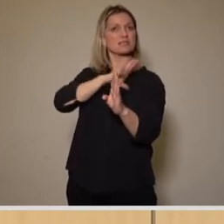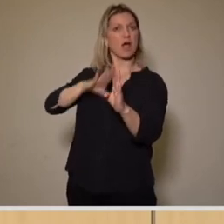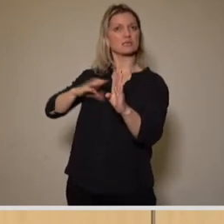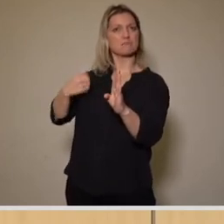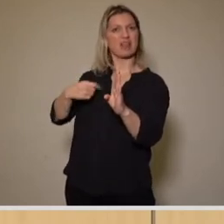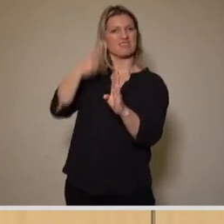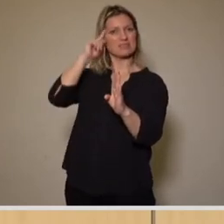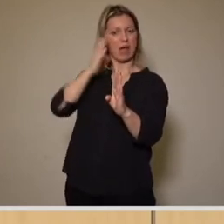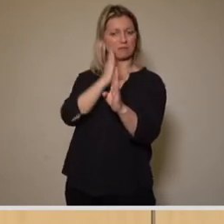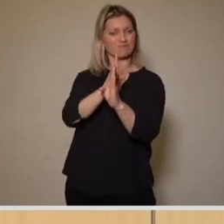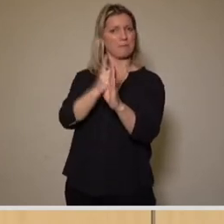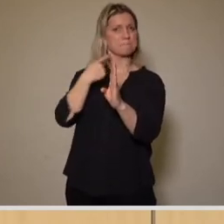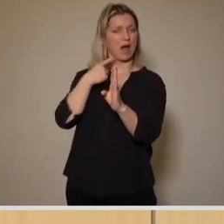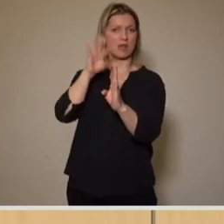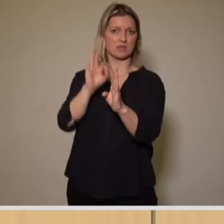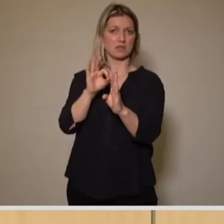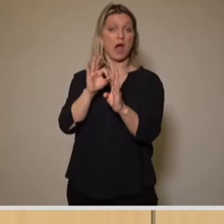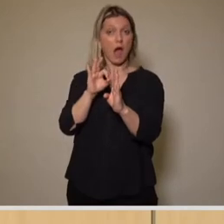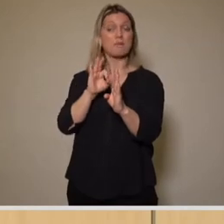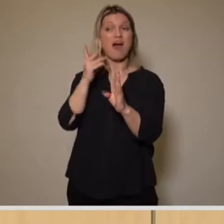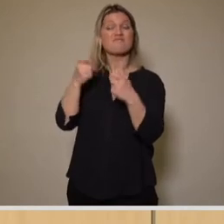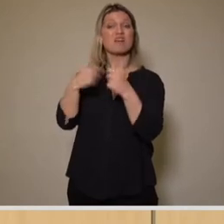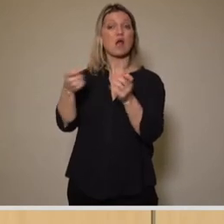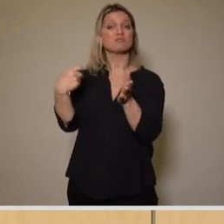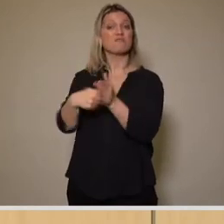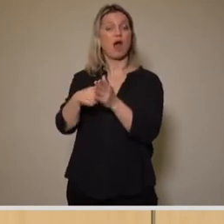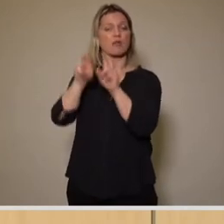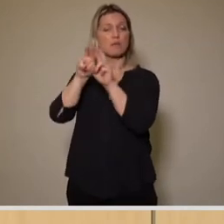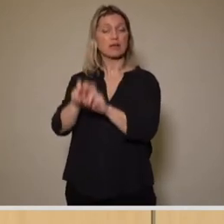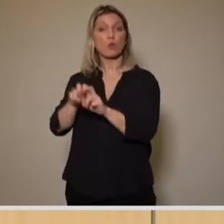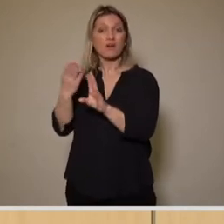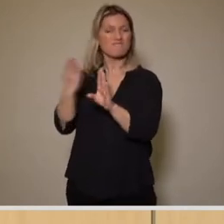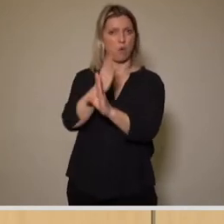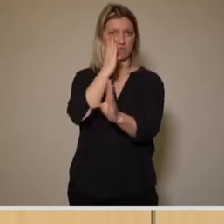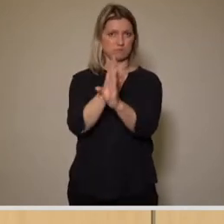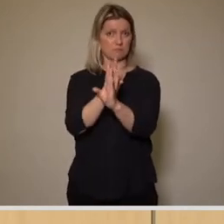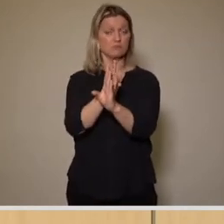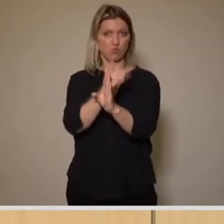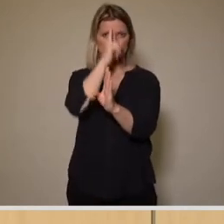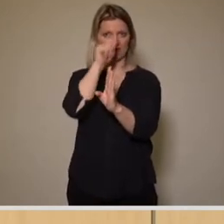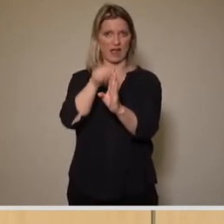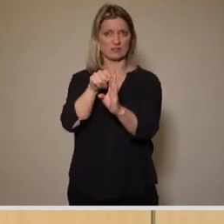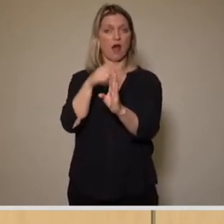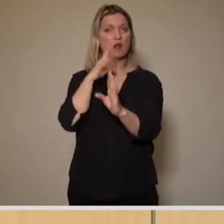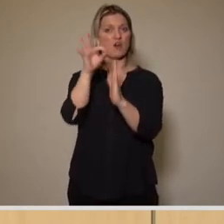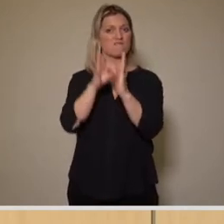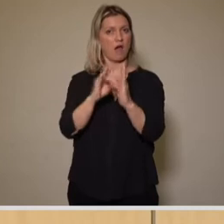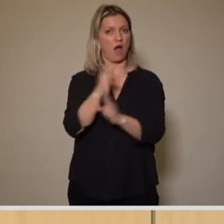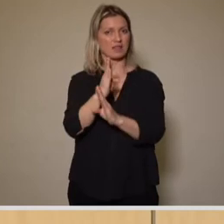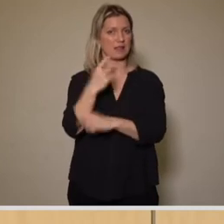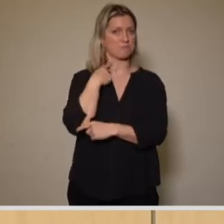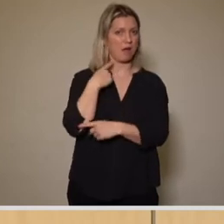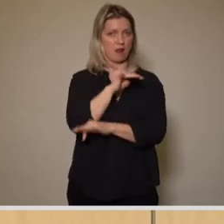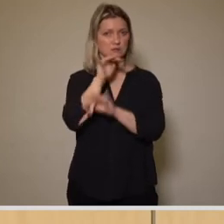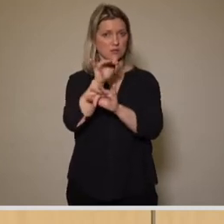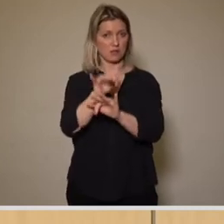sind auch noch vor der Frist für die neuerliche Verkaufswertermittlung. Dann liegen die Fakten auf dem Tisch. Und ich glaube, es ist ein Stück weit